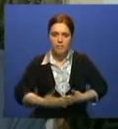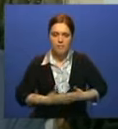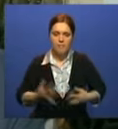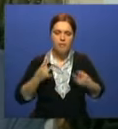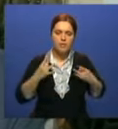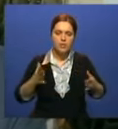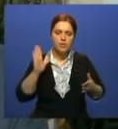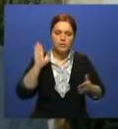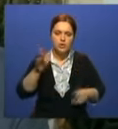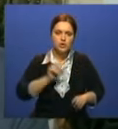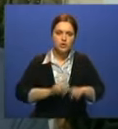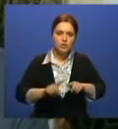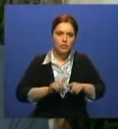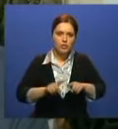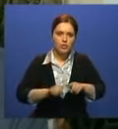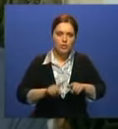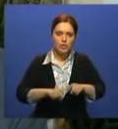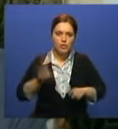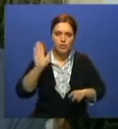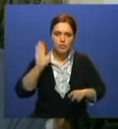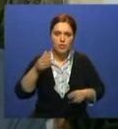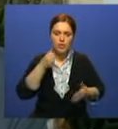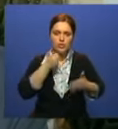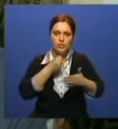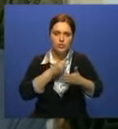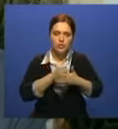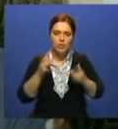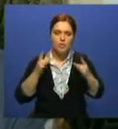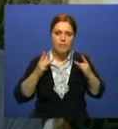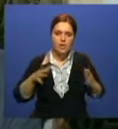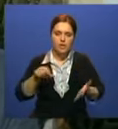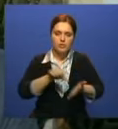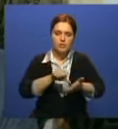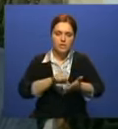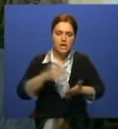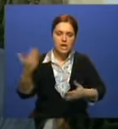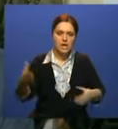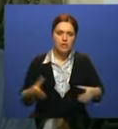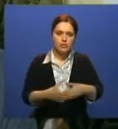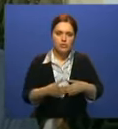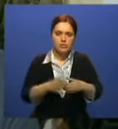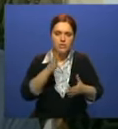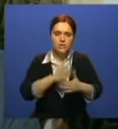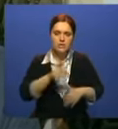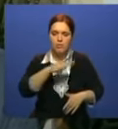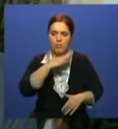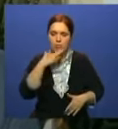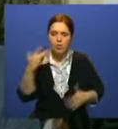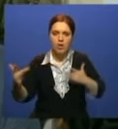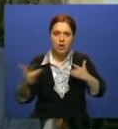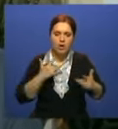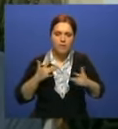– остались считанные дни. Все время до этого священного праздника у участников творческого коллектива расписано буквально по часам.